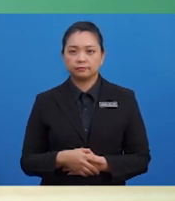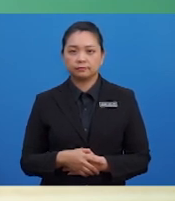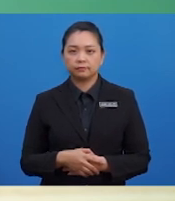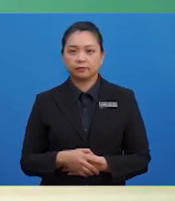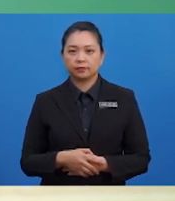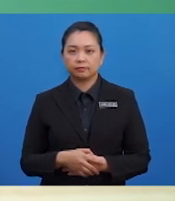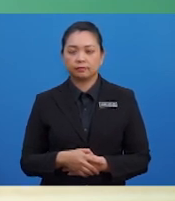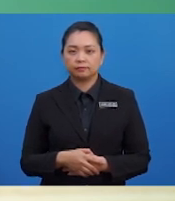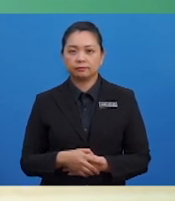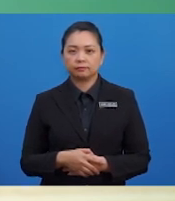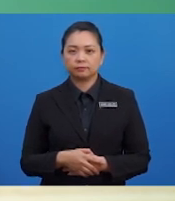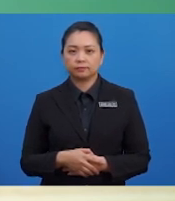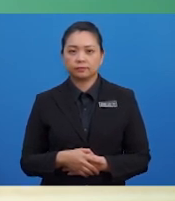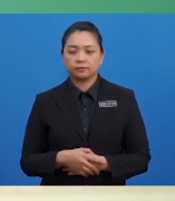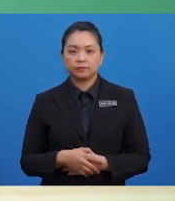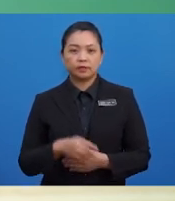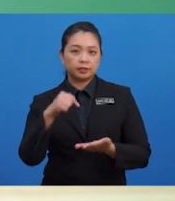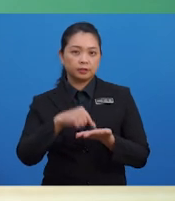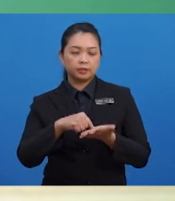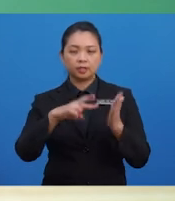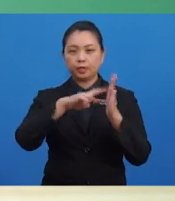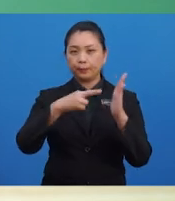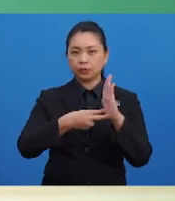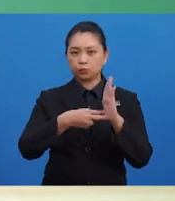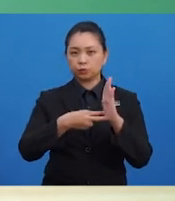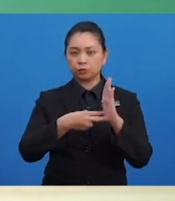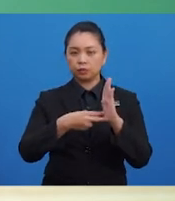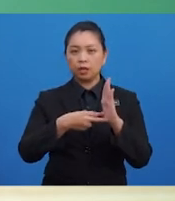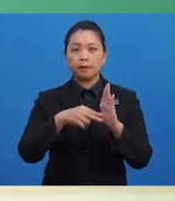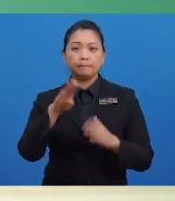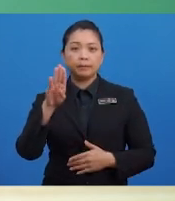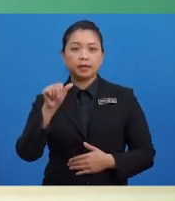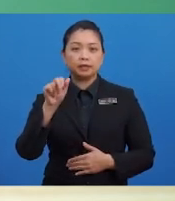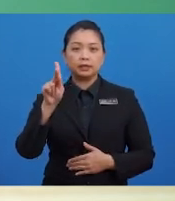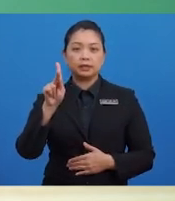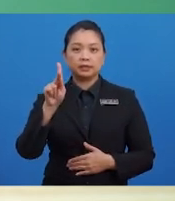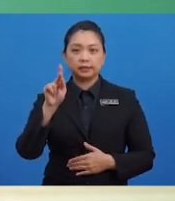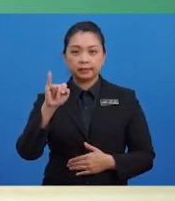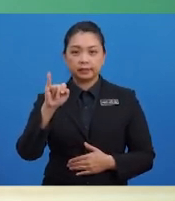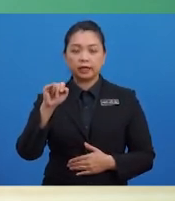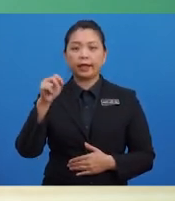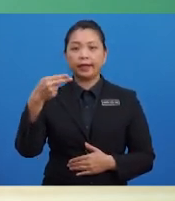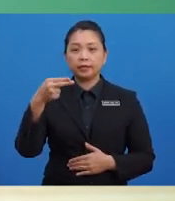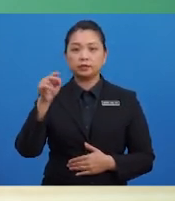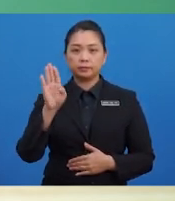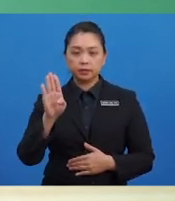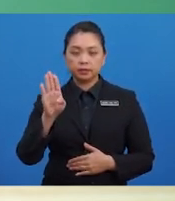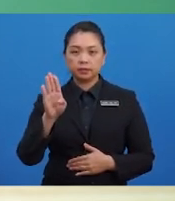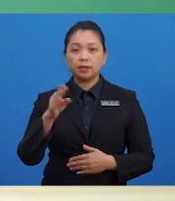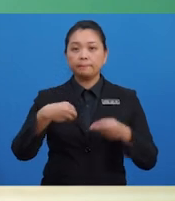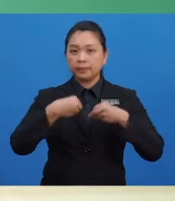kredit. Ini bermakna baki HB untuk akaun insurans perabaya